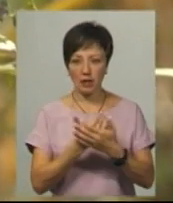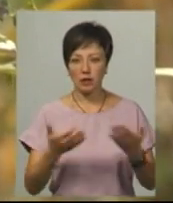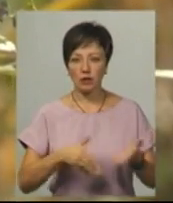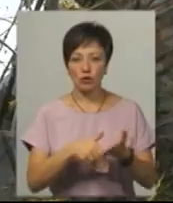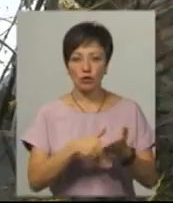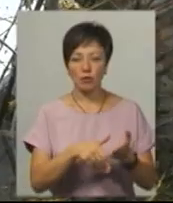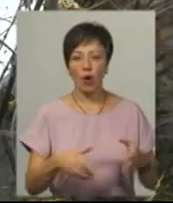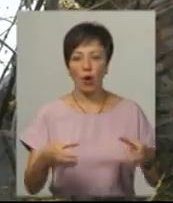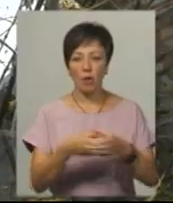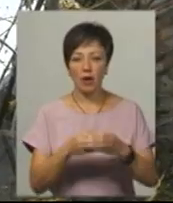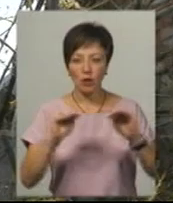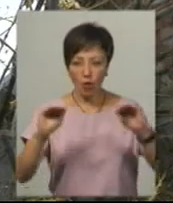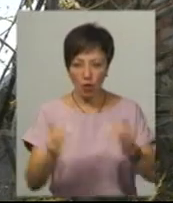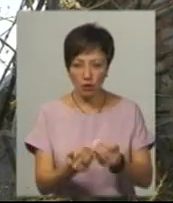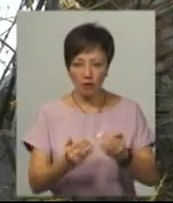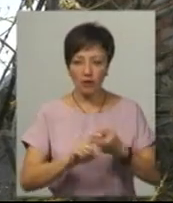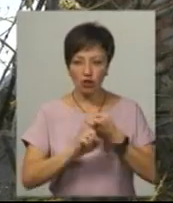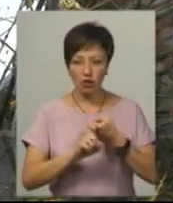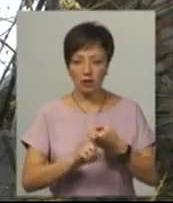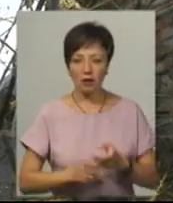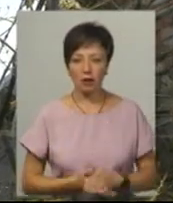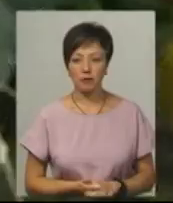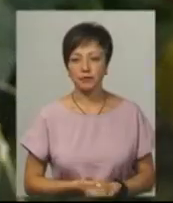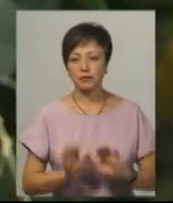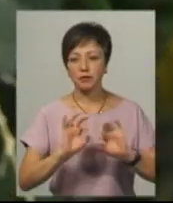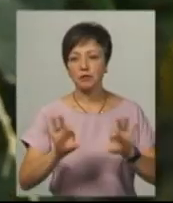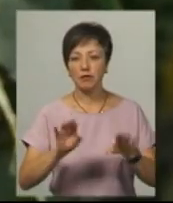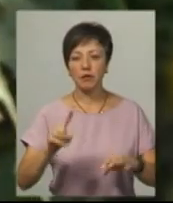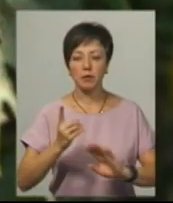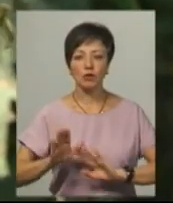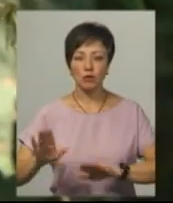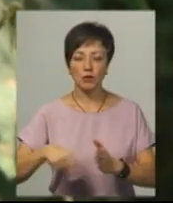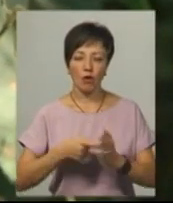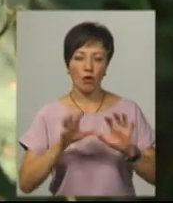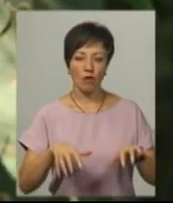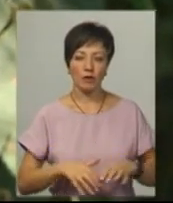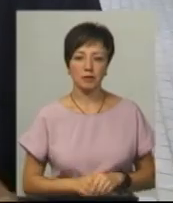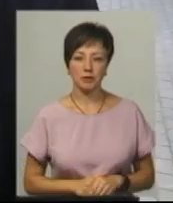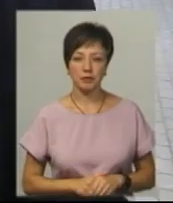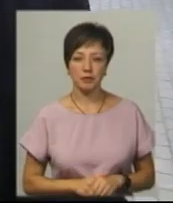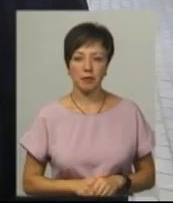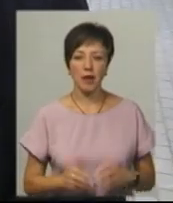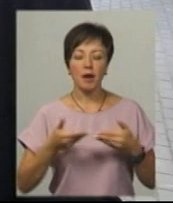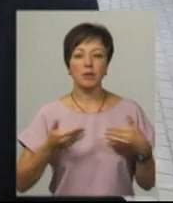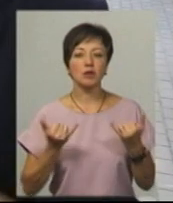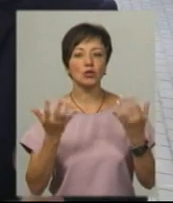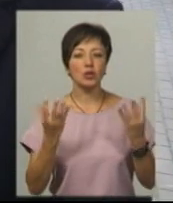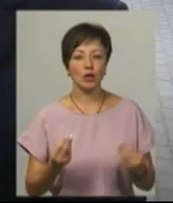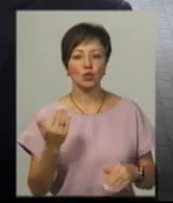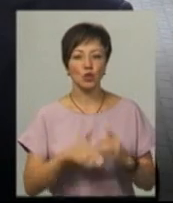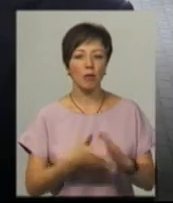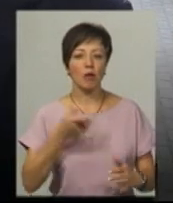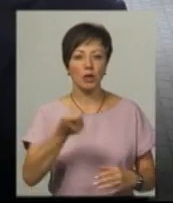до громади, аби локалізувати шкідника, розповідає перший заступник міського голови Володимир Богачук. Ми на сьогоднішній день вже